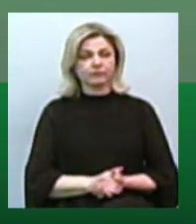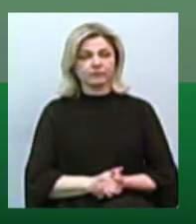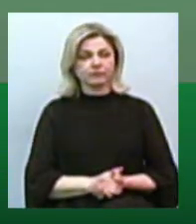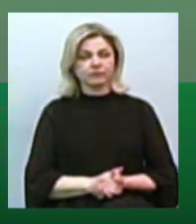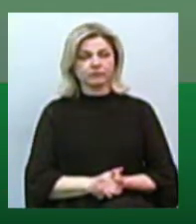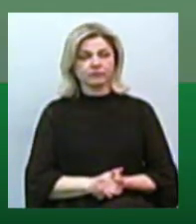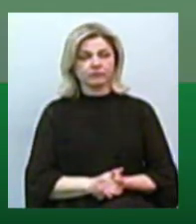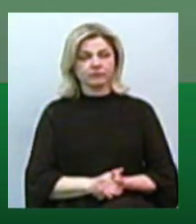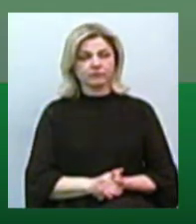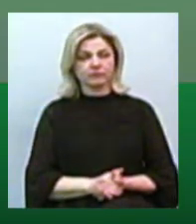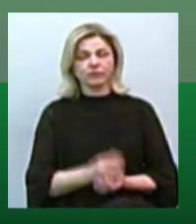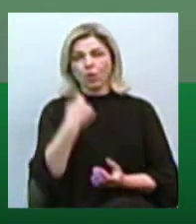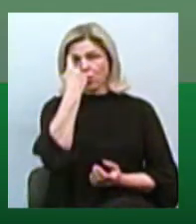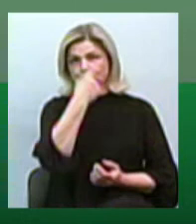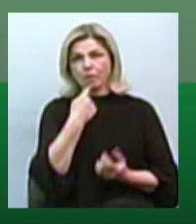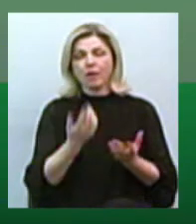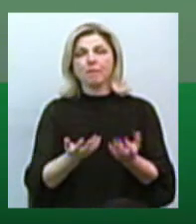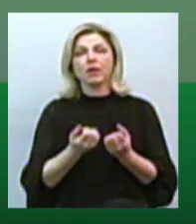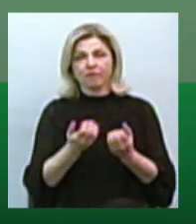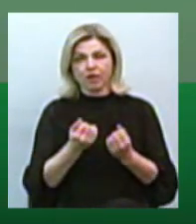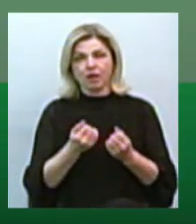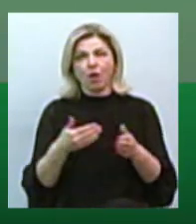Особисті прийоми теж ограничили.